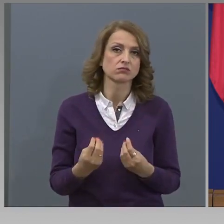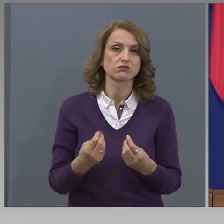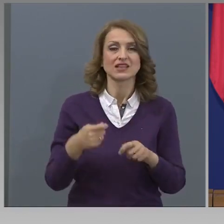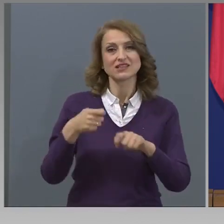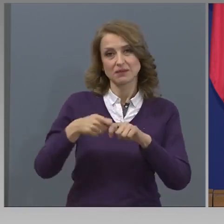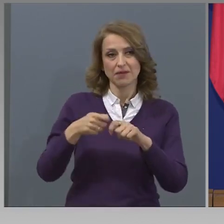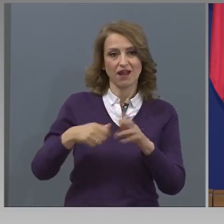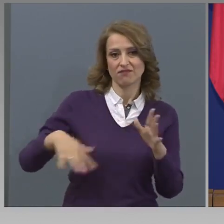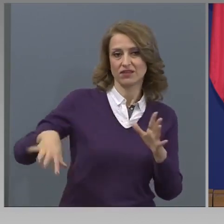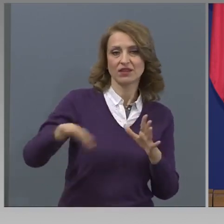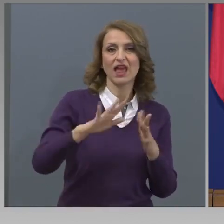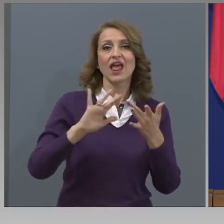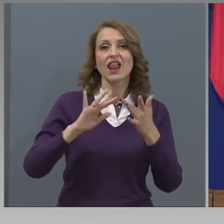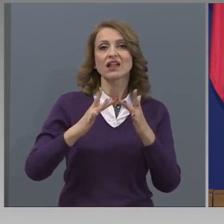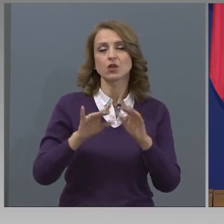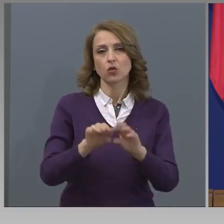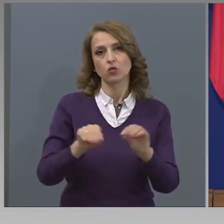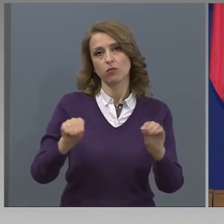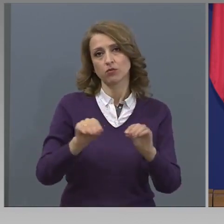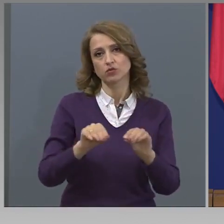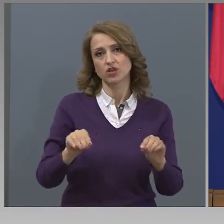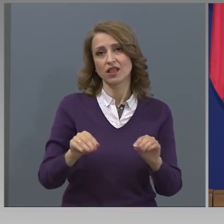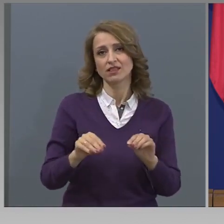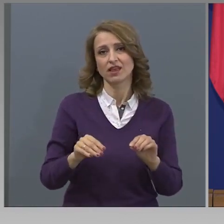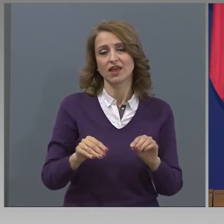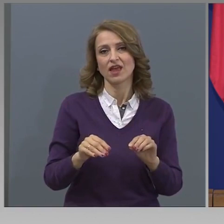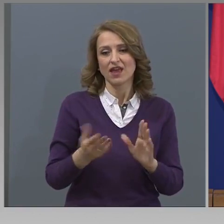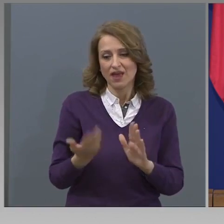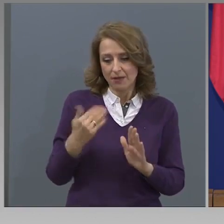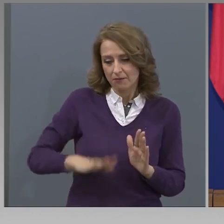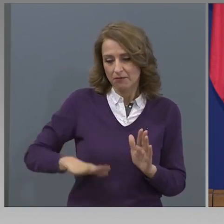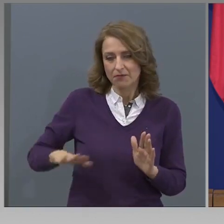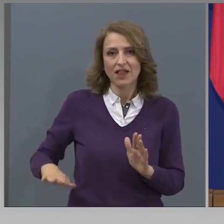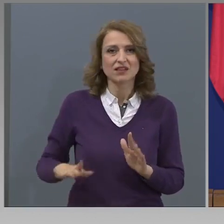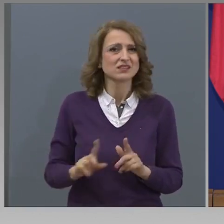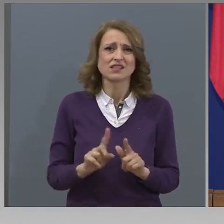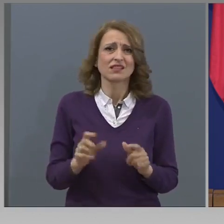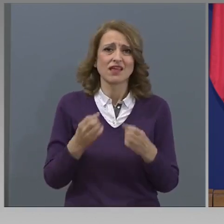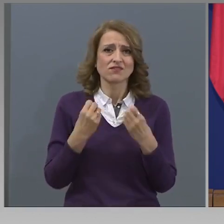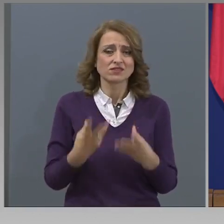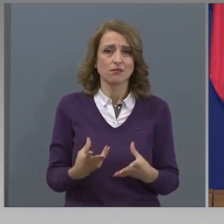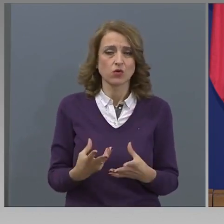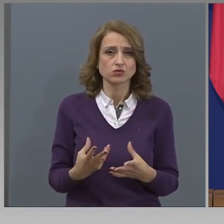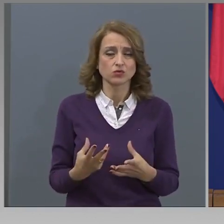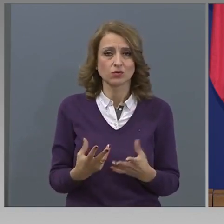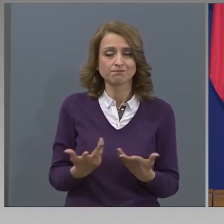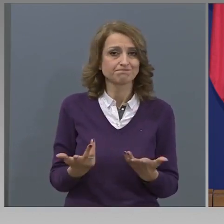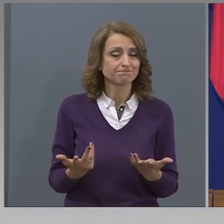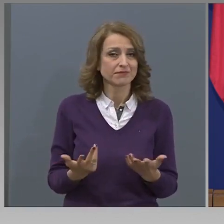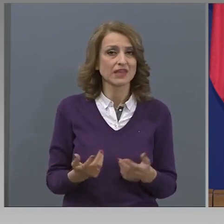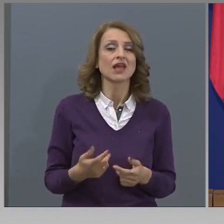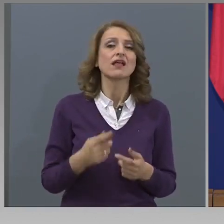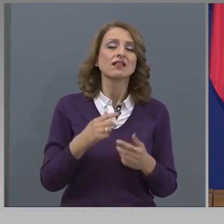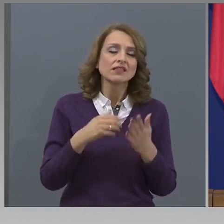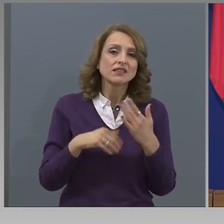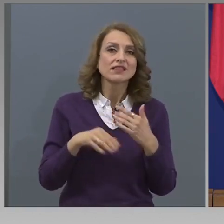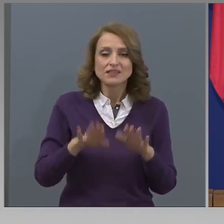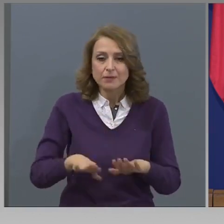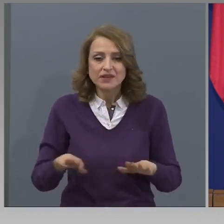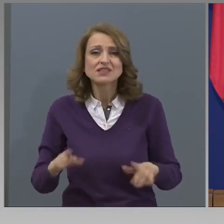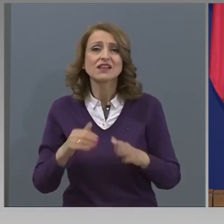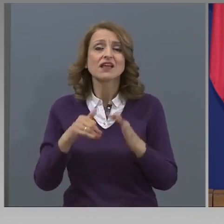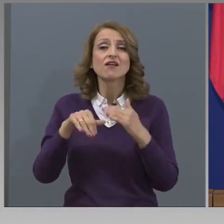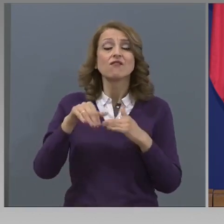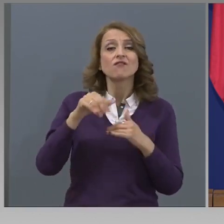провеждането на електронно обучение в ранна детска възраст. То е невъзможност. Ви знаете, основният метод на педагогическо взаимодействие е града. няма как да